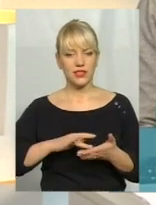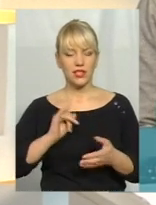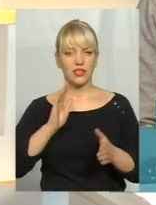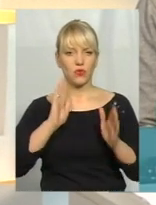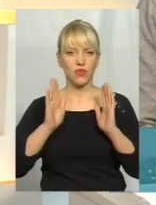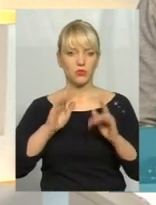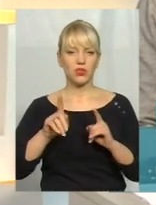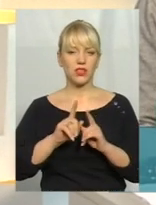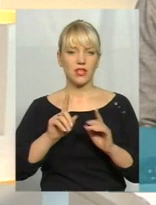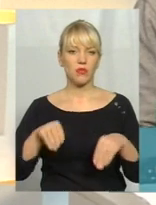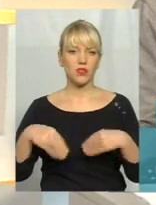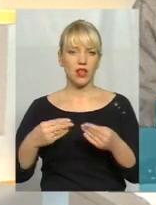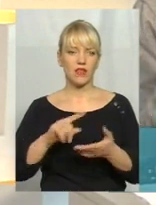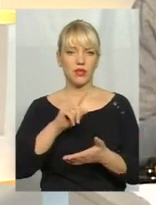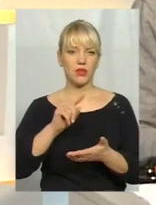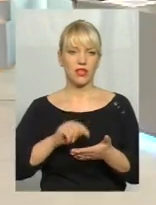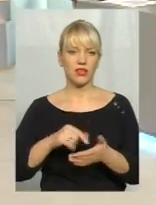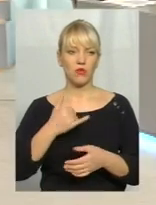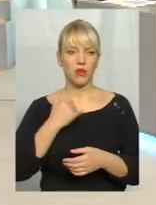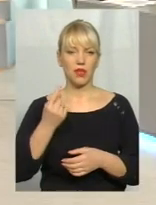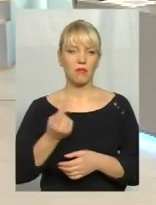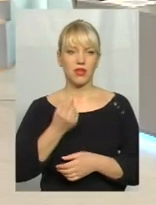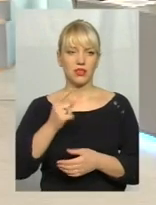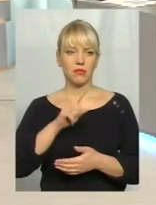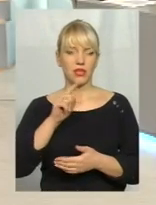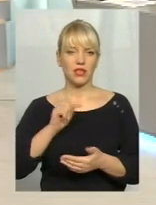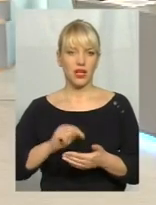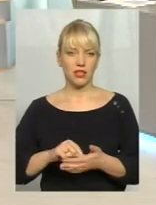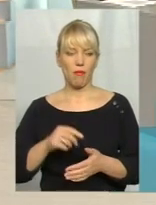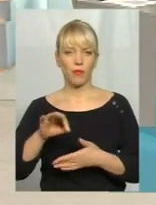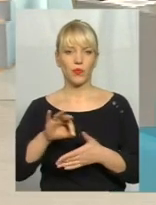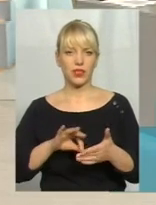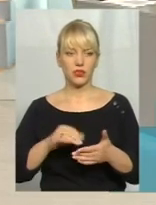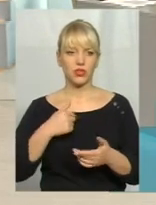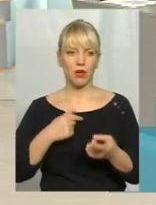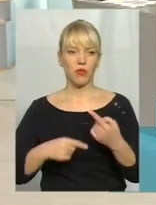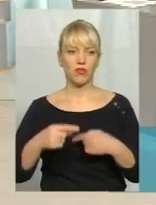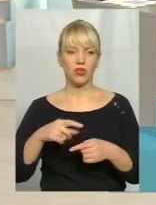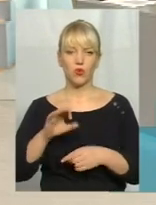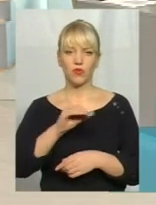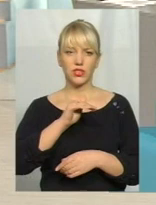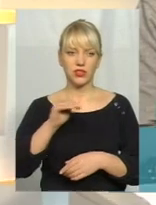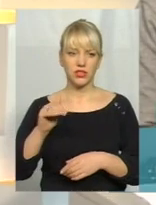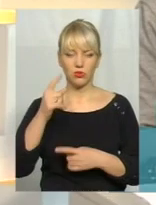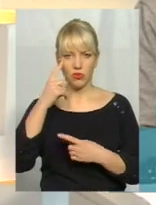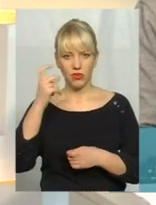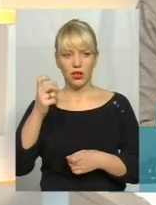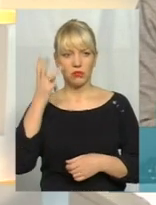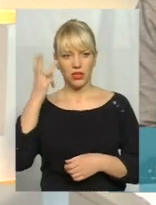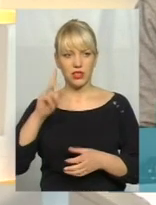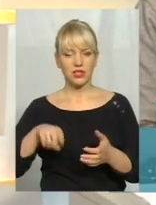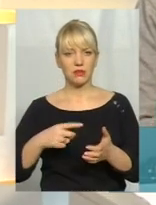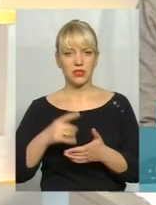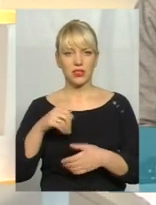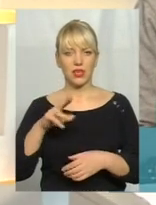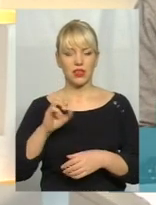так само там задавати питання. Ну, а в мене перше запитання. Одразу ж я повертаюся до офіційного оповідомлення Хмельницького міського ради, коли